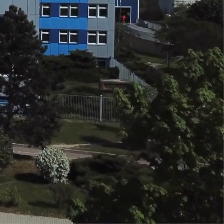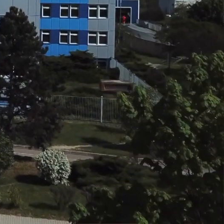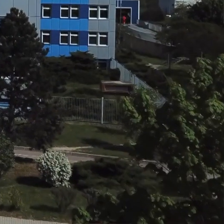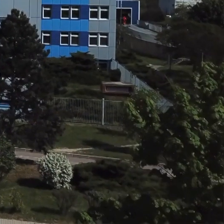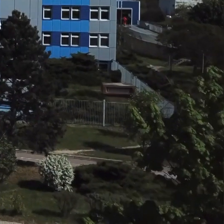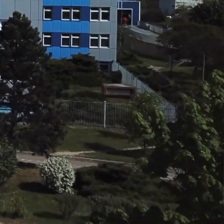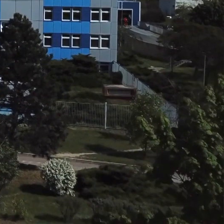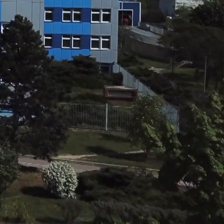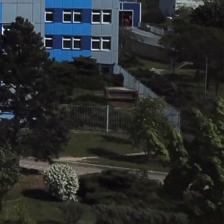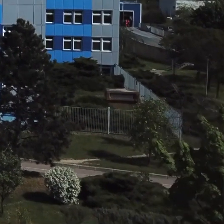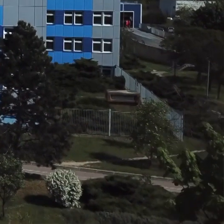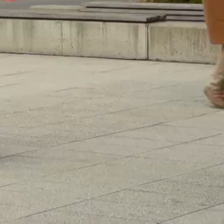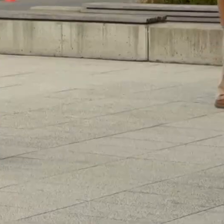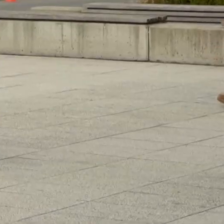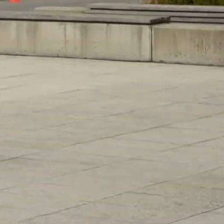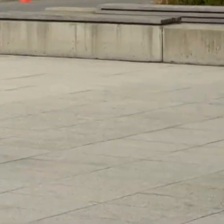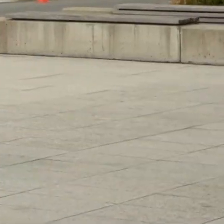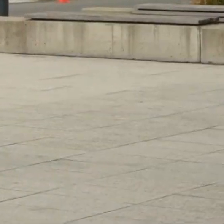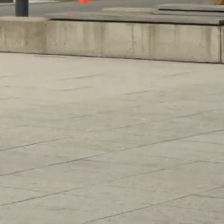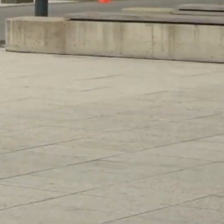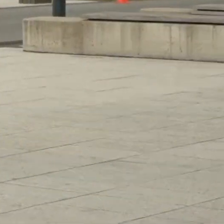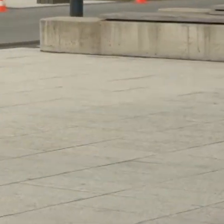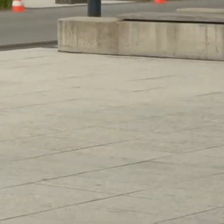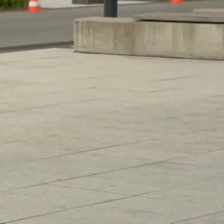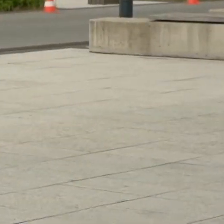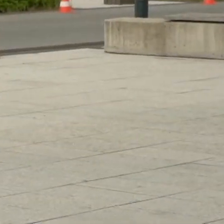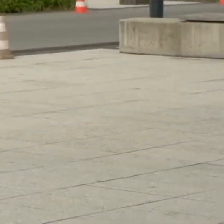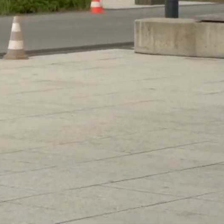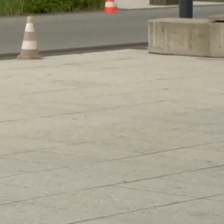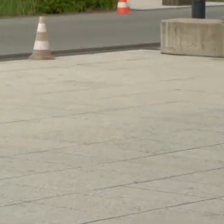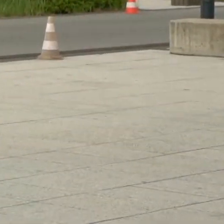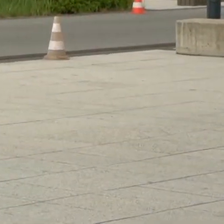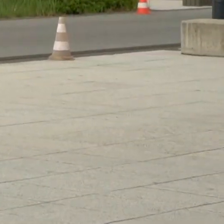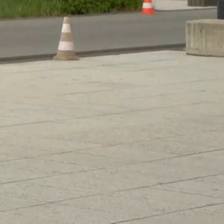widać Wojewódzki Szpital Specjalistyczny w Legnicy, po chwili dziewczyna poruszająca się o kulach.